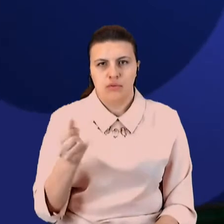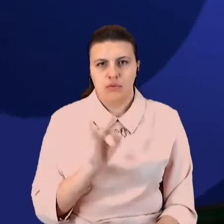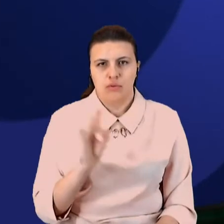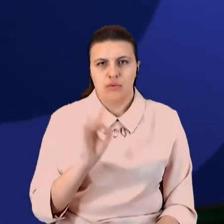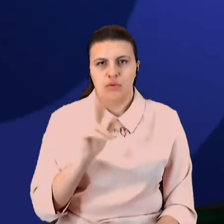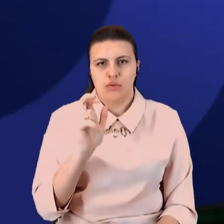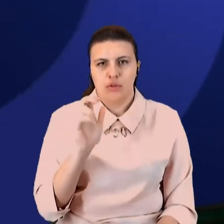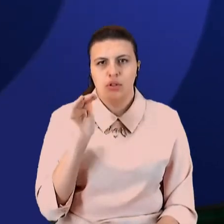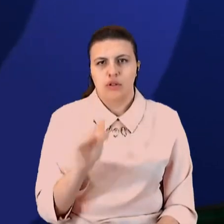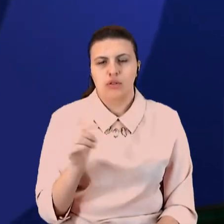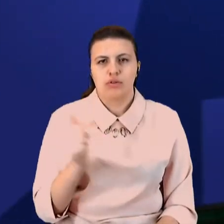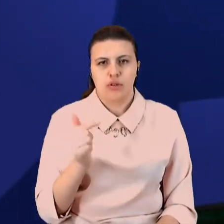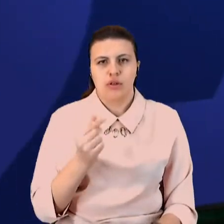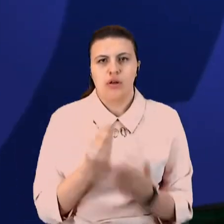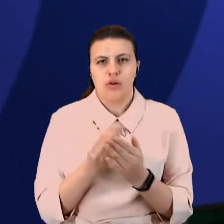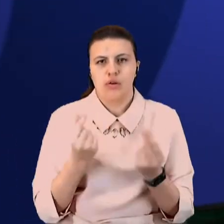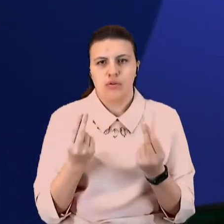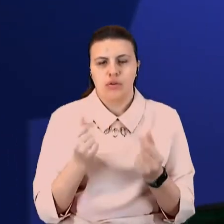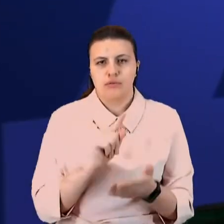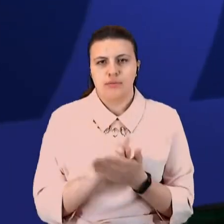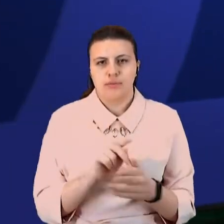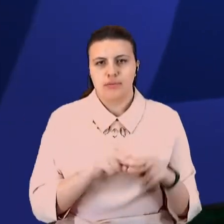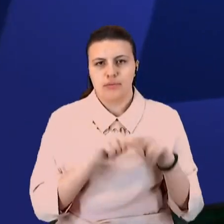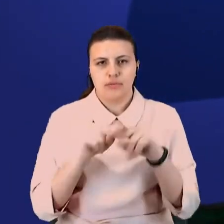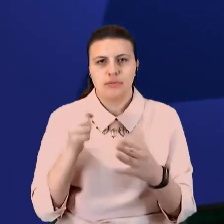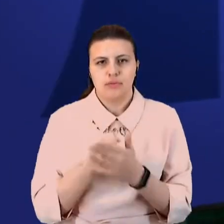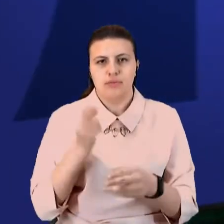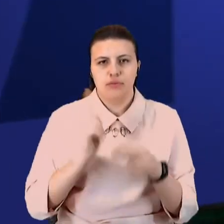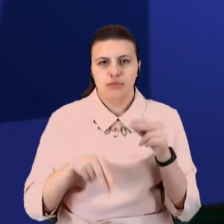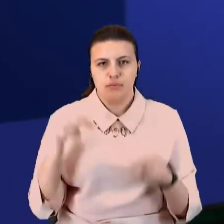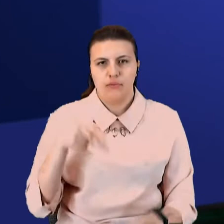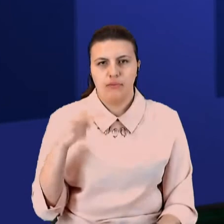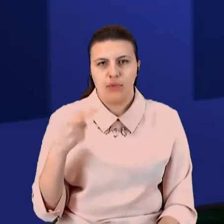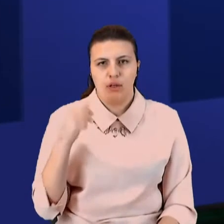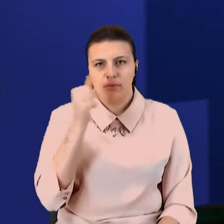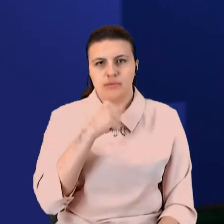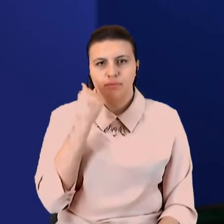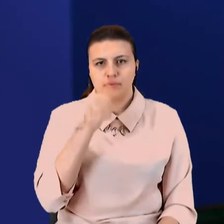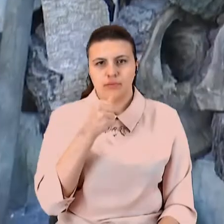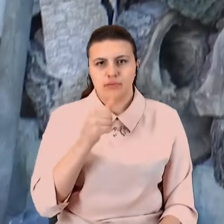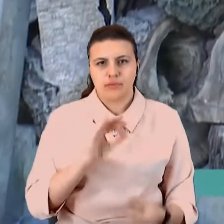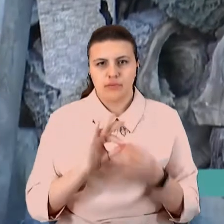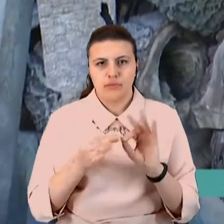гривень. Гроші повинні перерахувати до кінця 2020 року. Подробиці дивіться далі.